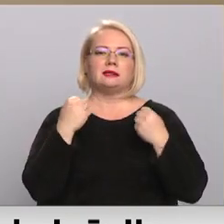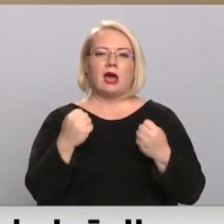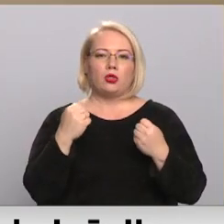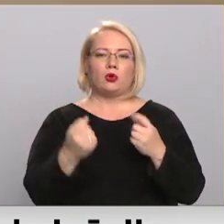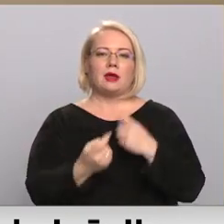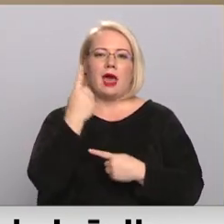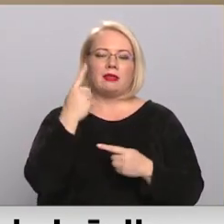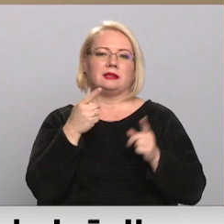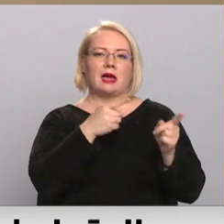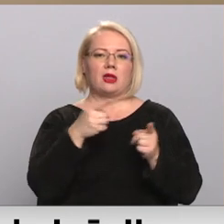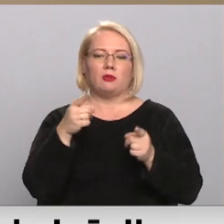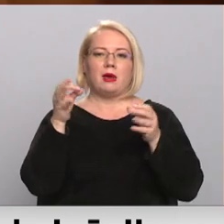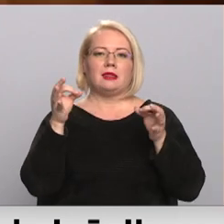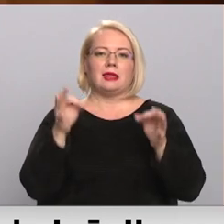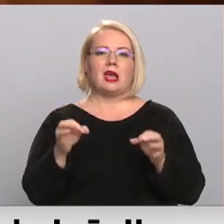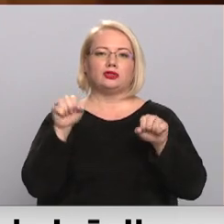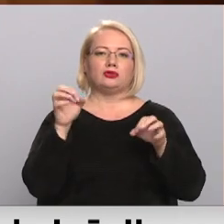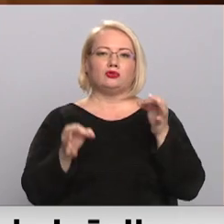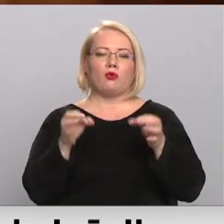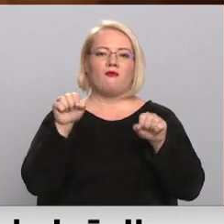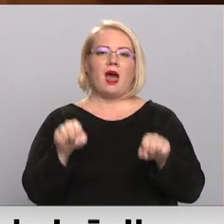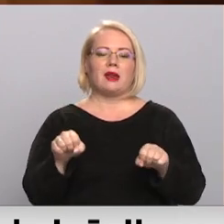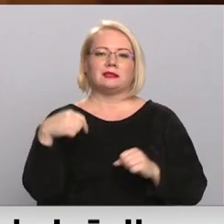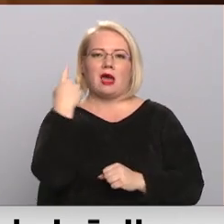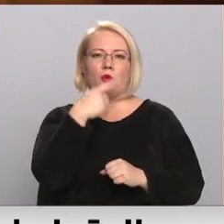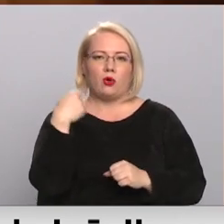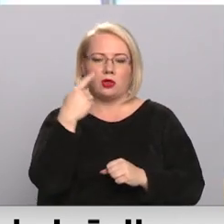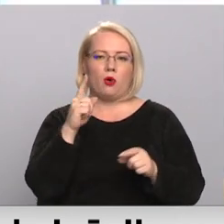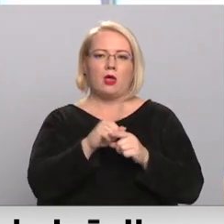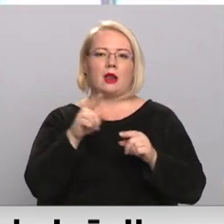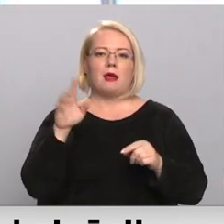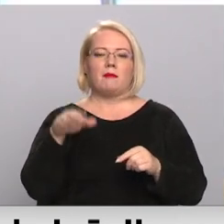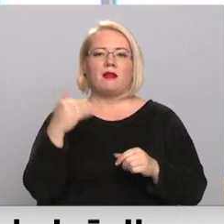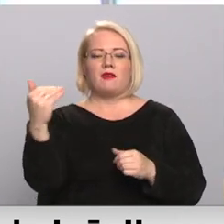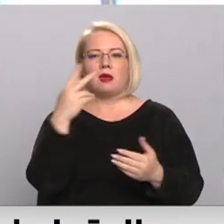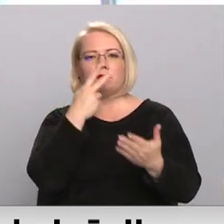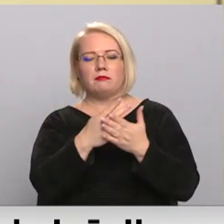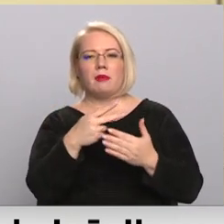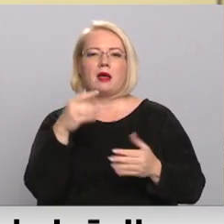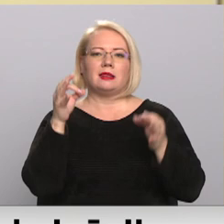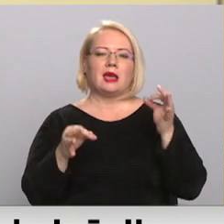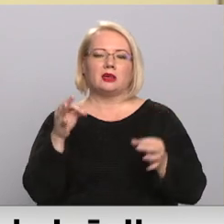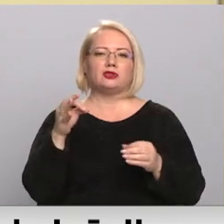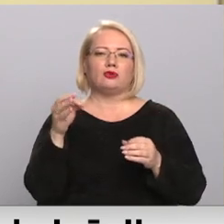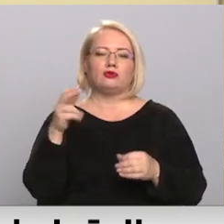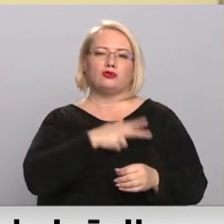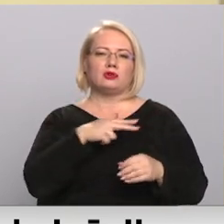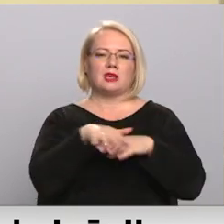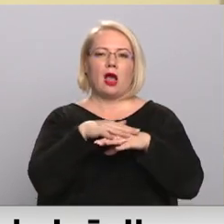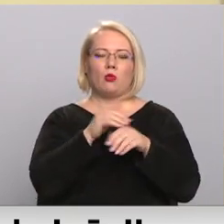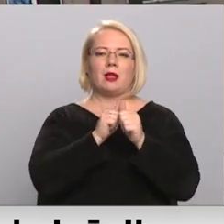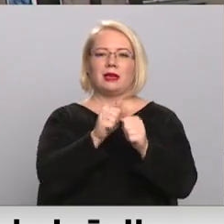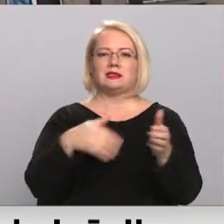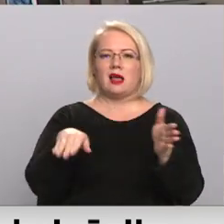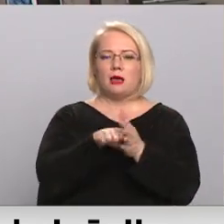ir radījis kaitējumu tiesu varas reputācijai, veidojot maldīgu priekšstatu par tiesu varas sociālo līdzdalību un gatavību iesaistīties valsts kopējo